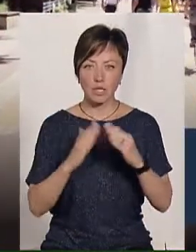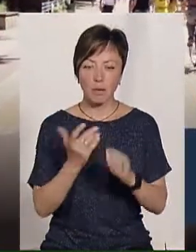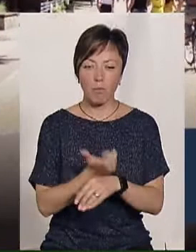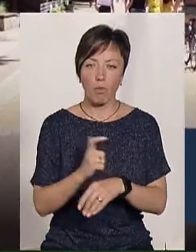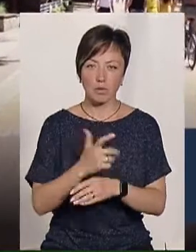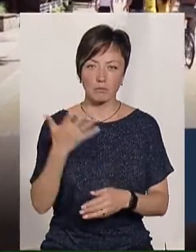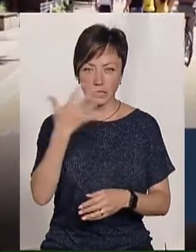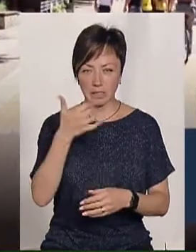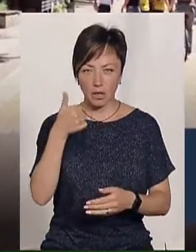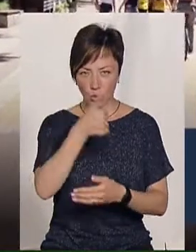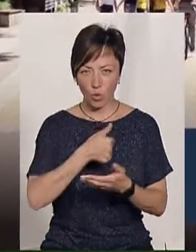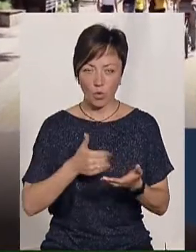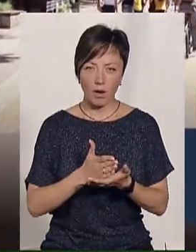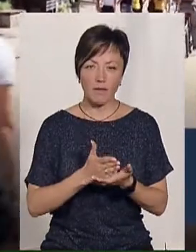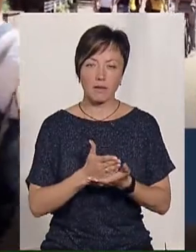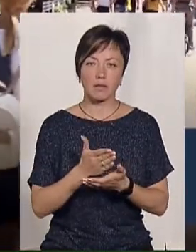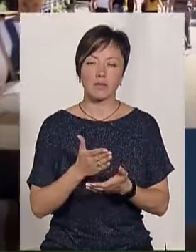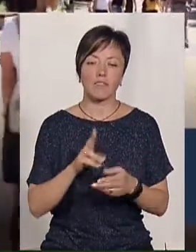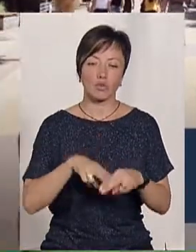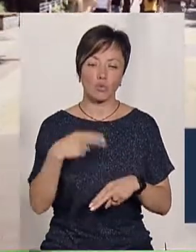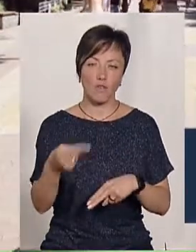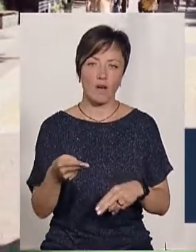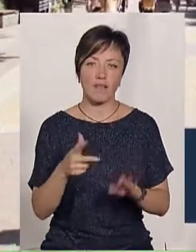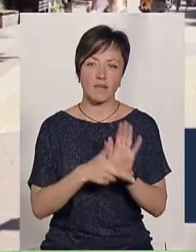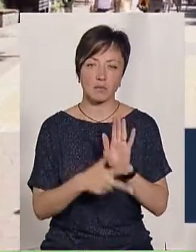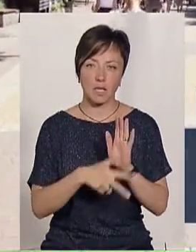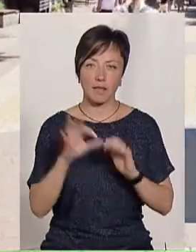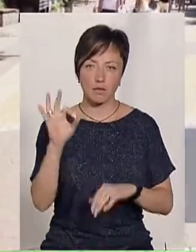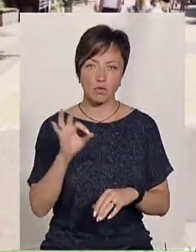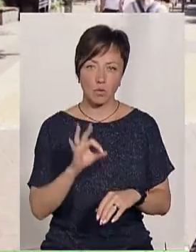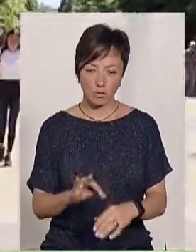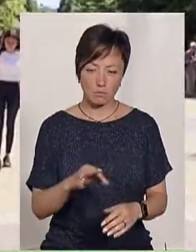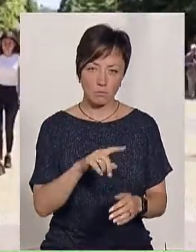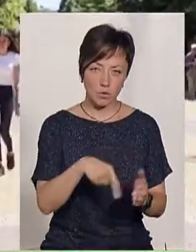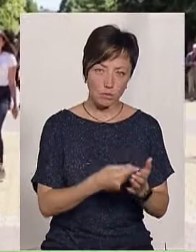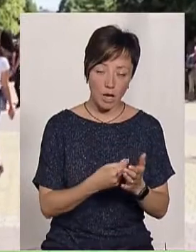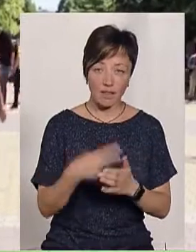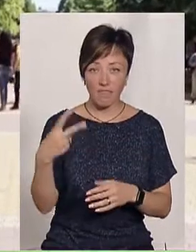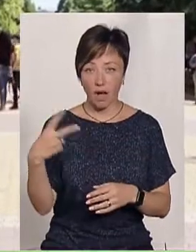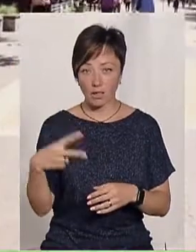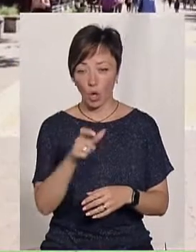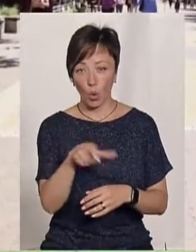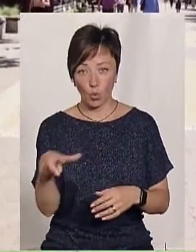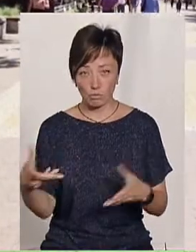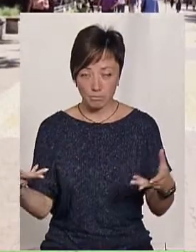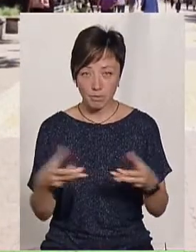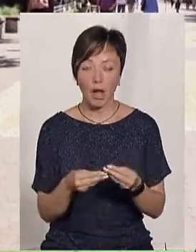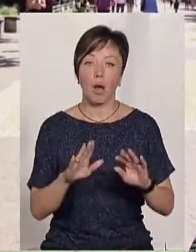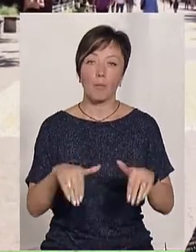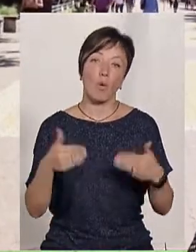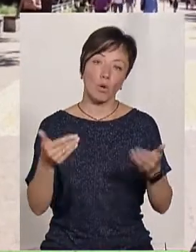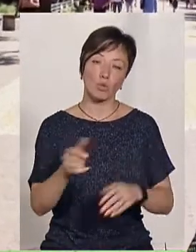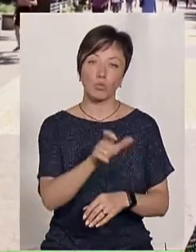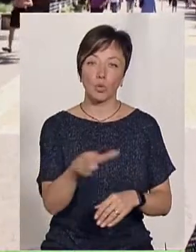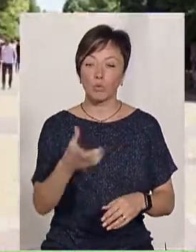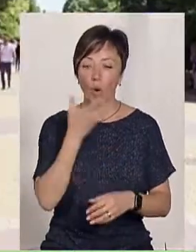відшкодування становитиме 80% з міського бюджету 20%. З бюджету мешканців пропонуємо людям